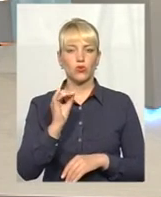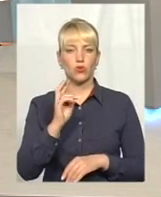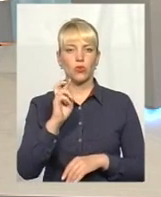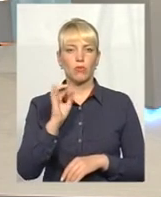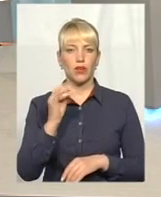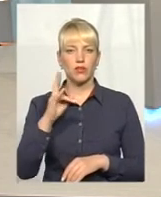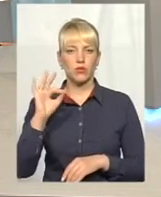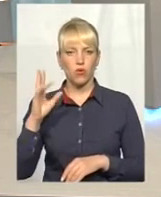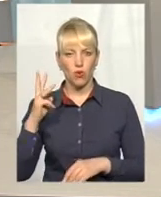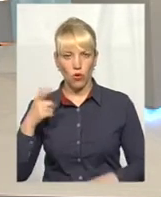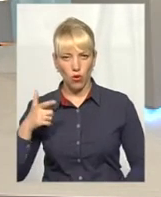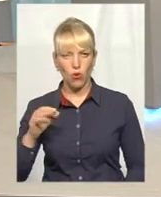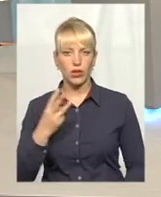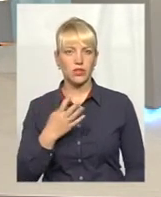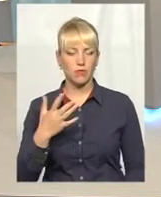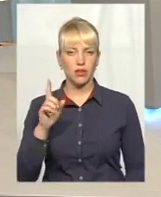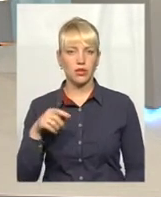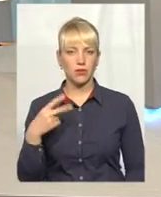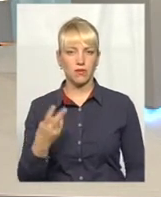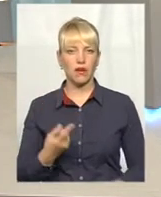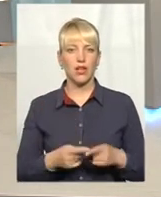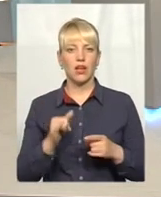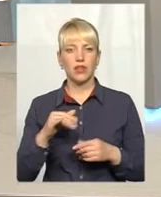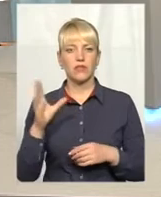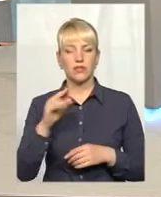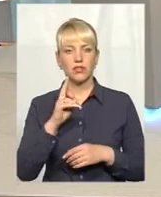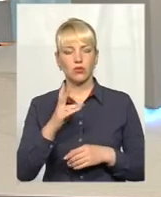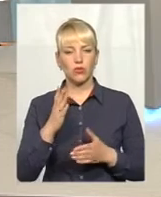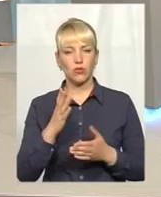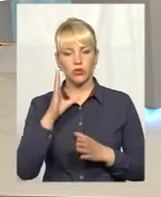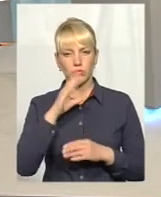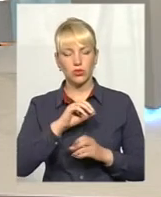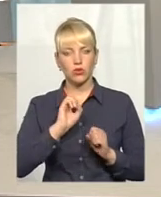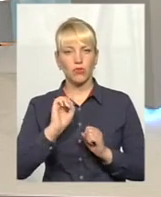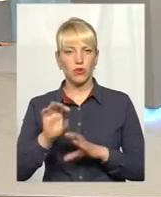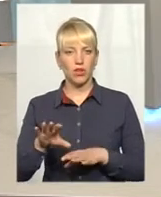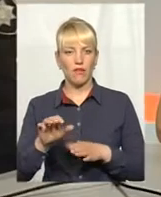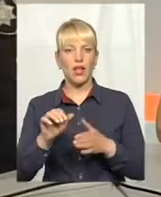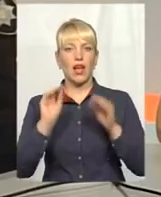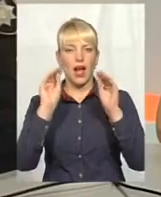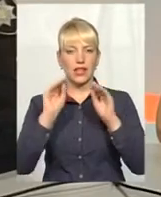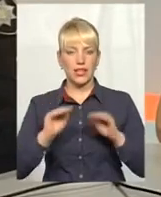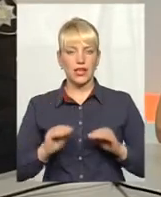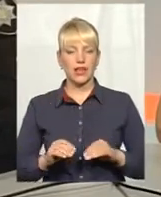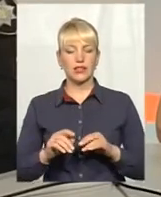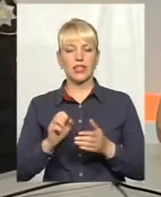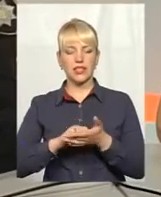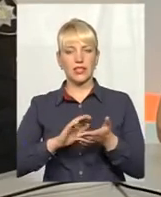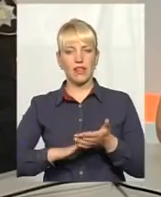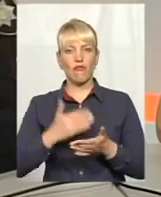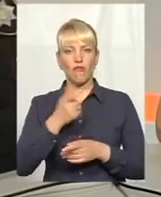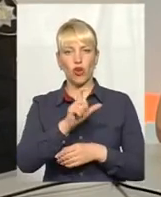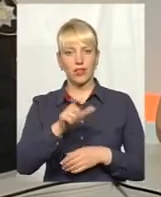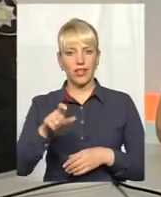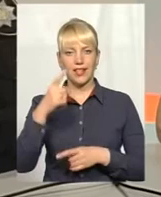працює комісія по прийому документів, і всі кандидати, які успішно подали анкети і зареєструвалися, вони інформовані. І